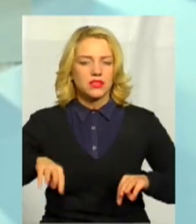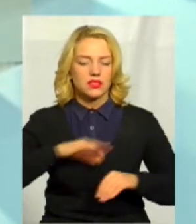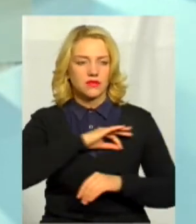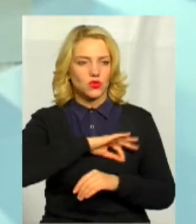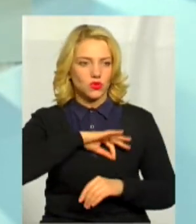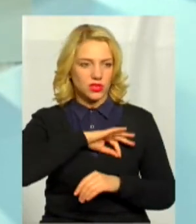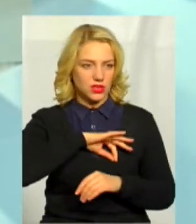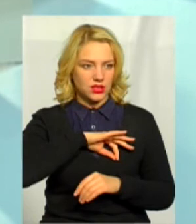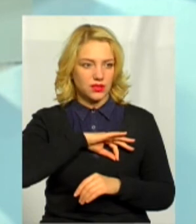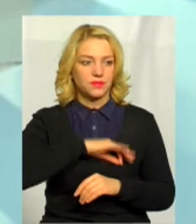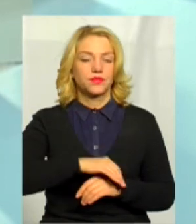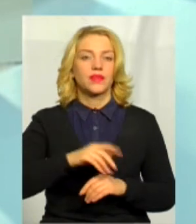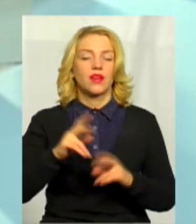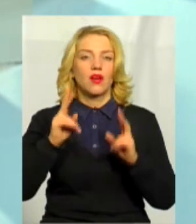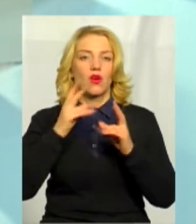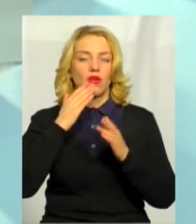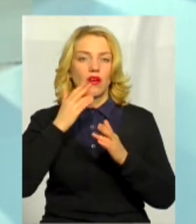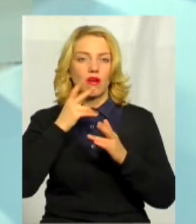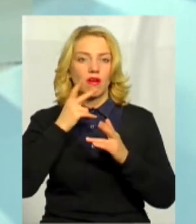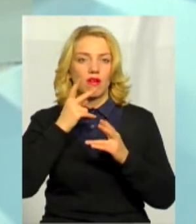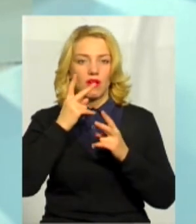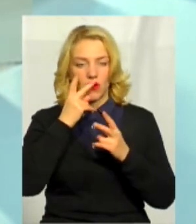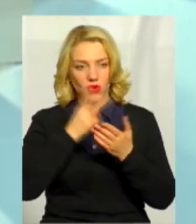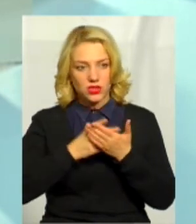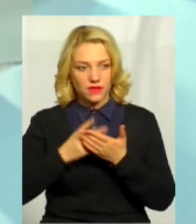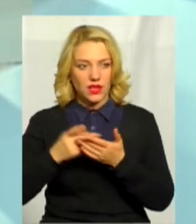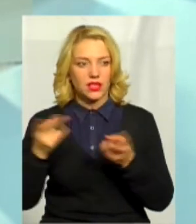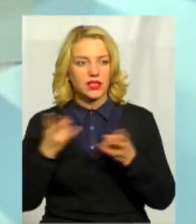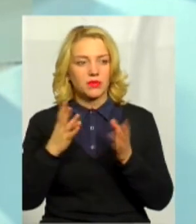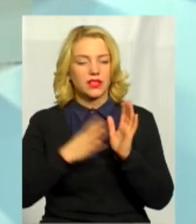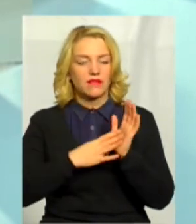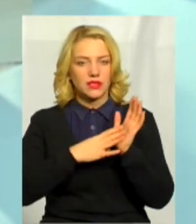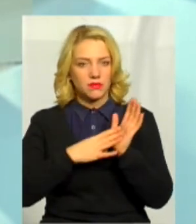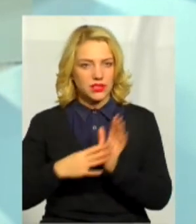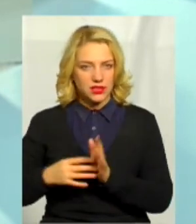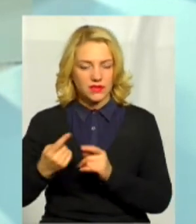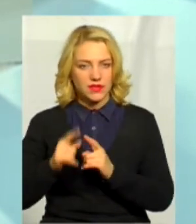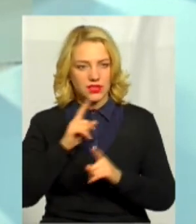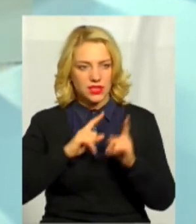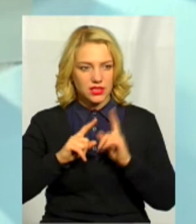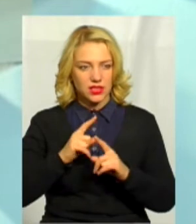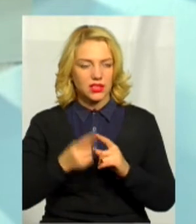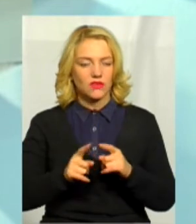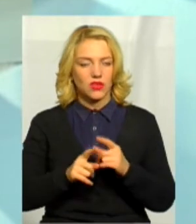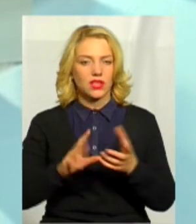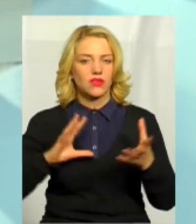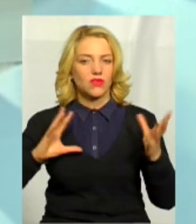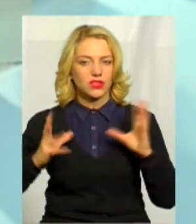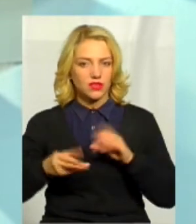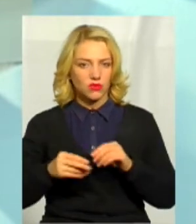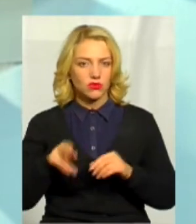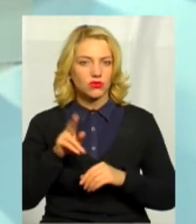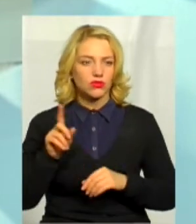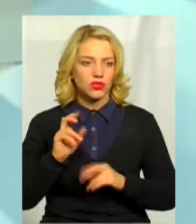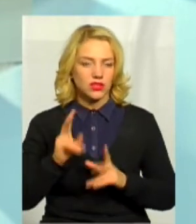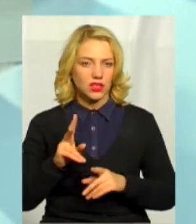роздивлялося, це тривало 9 місяців, ці засідання. Вони прийшли до висновку, ну,